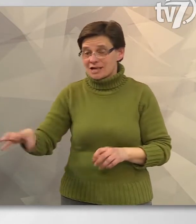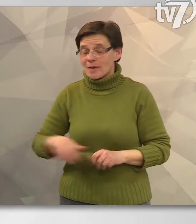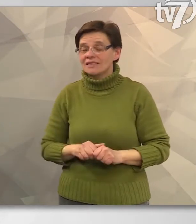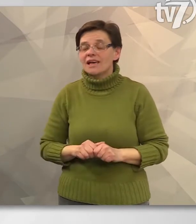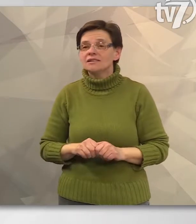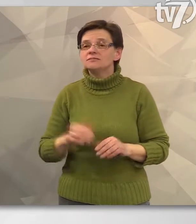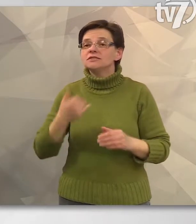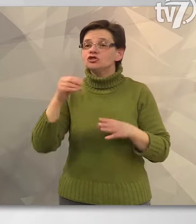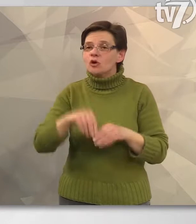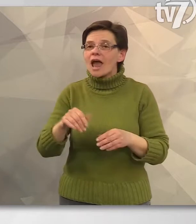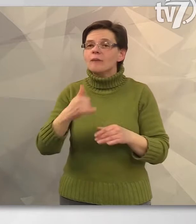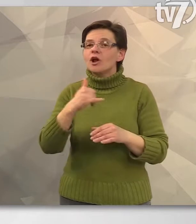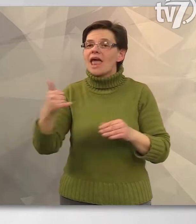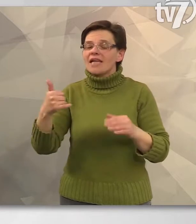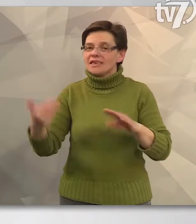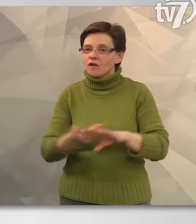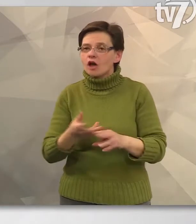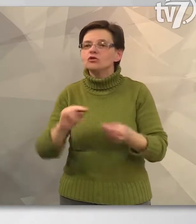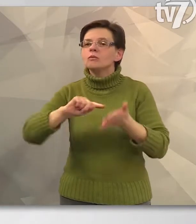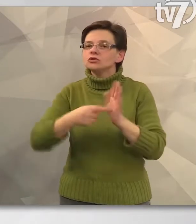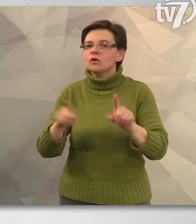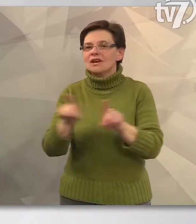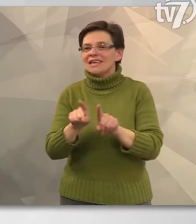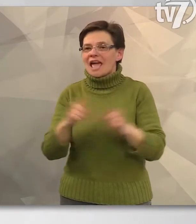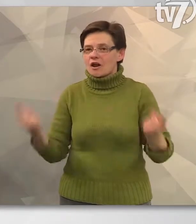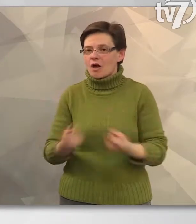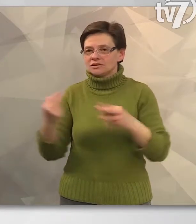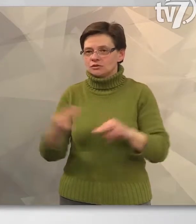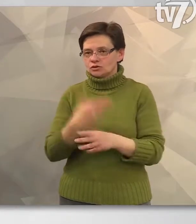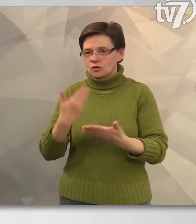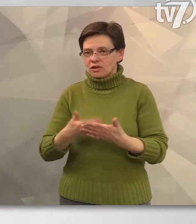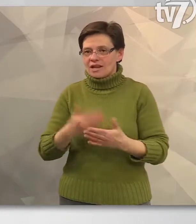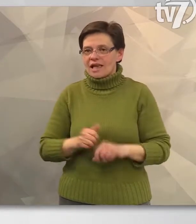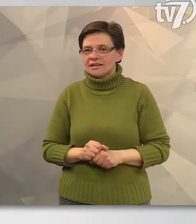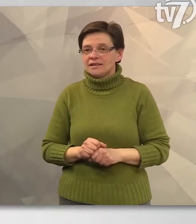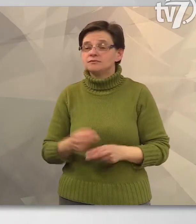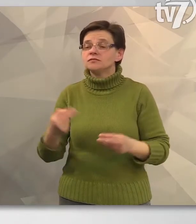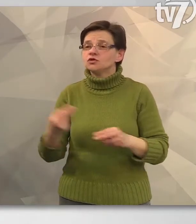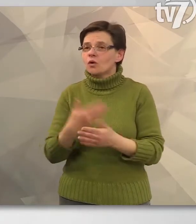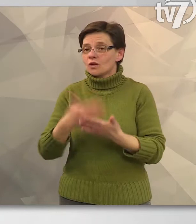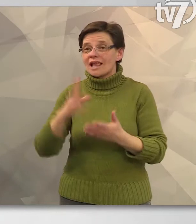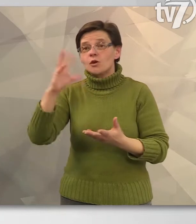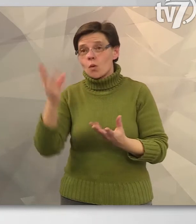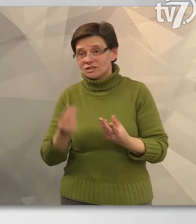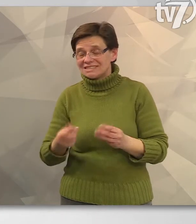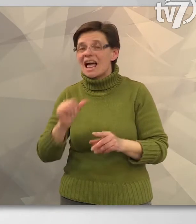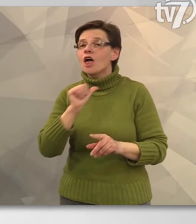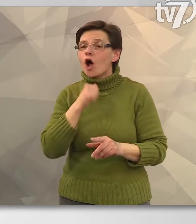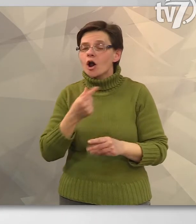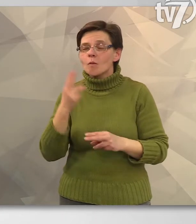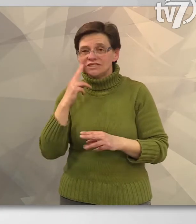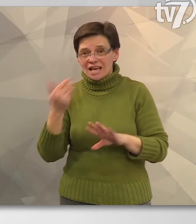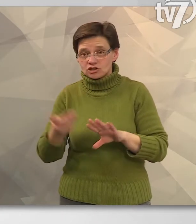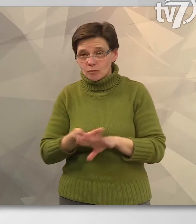szemetet. Az iskolában az év folyamán máskor is szerveznek szemétszedési akciót. Szokott ugye lenni ősszel a